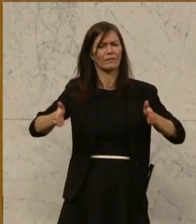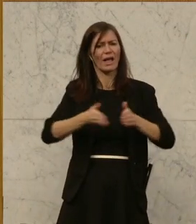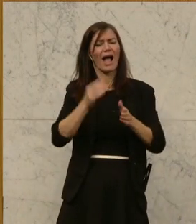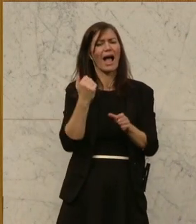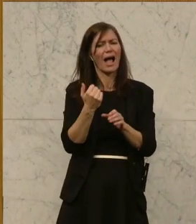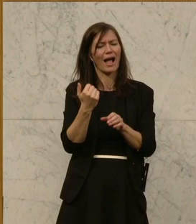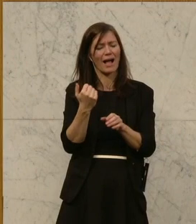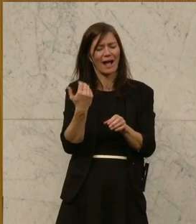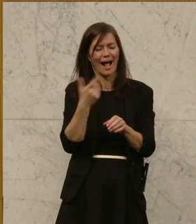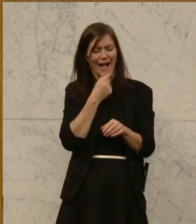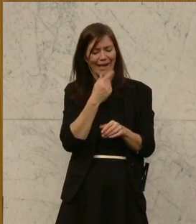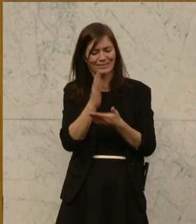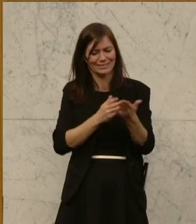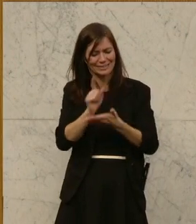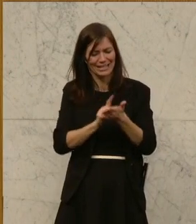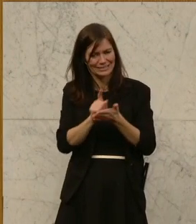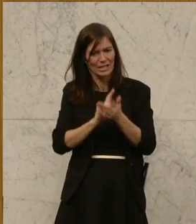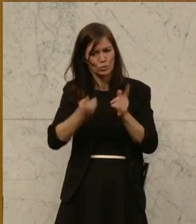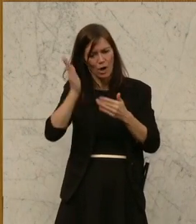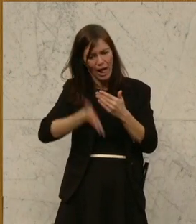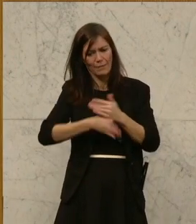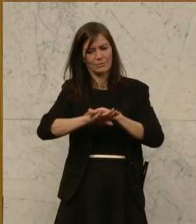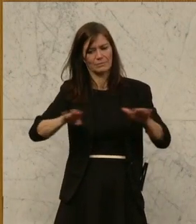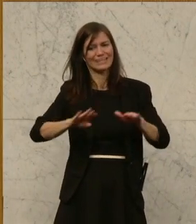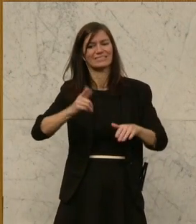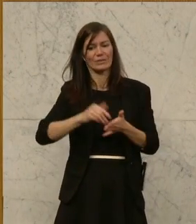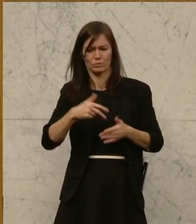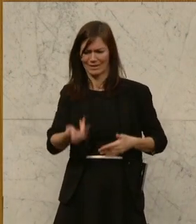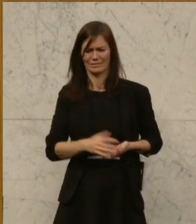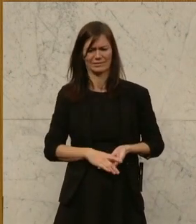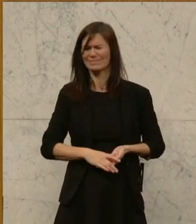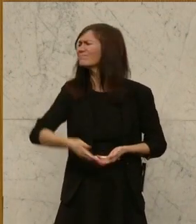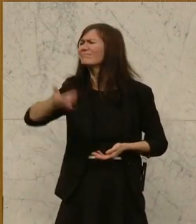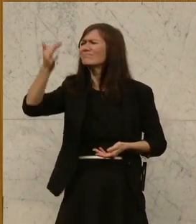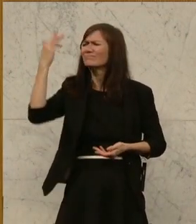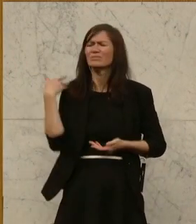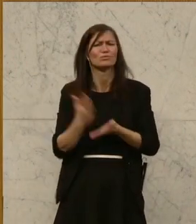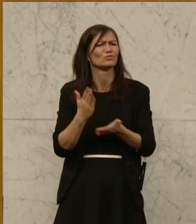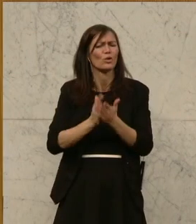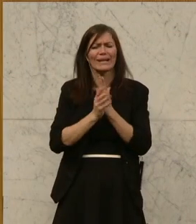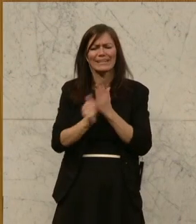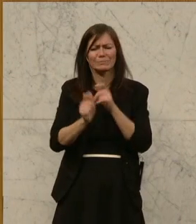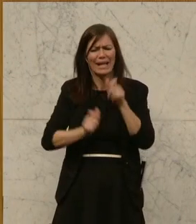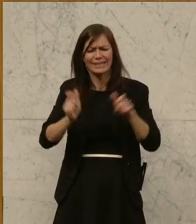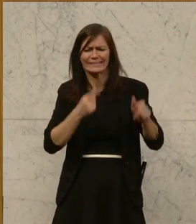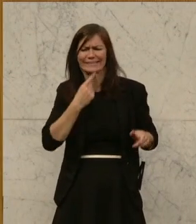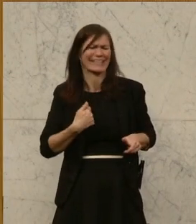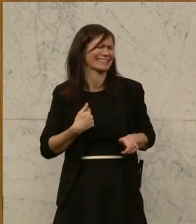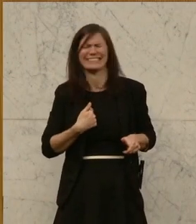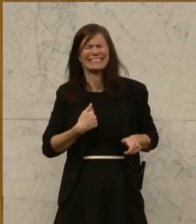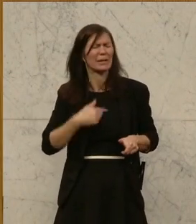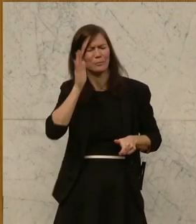Alle Experten sagen seit Jahren, schafft bitte diesen Unfug ab. Schafft diese geblockte Altersteilzeit ab.